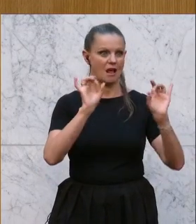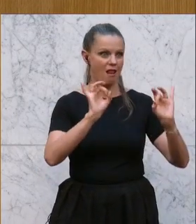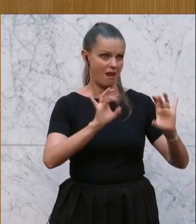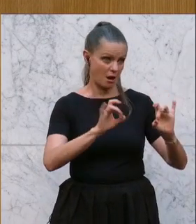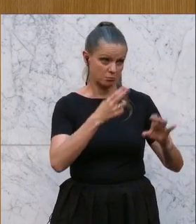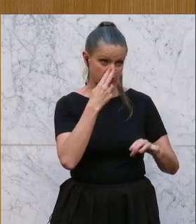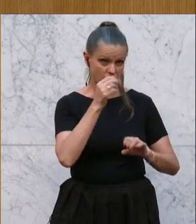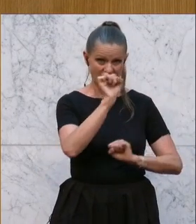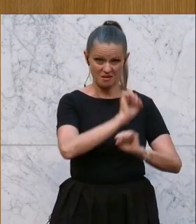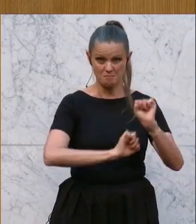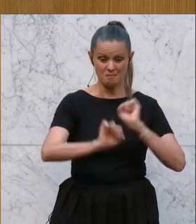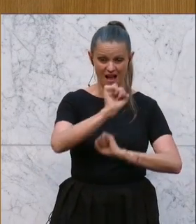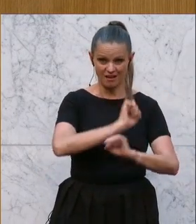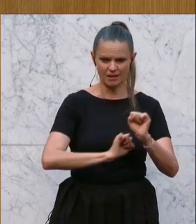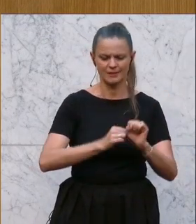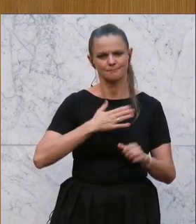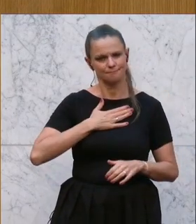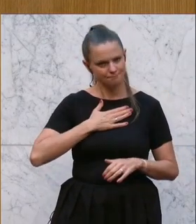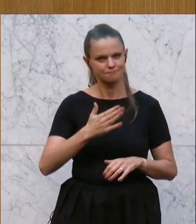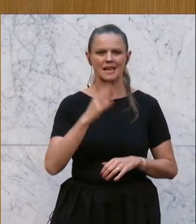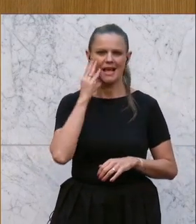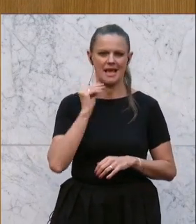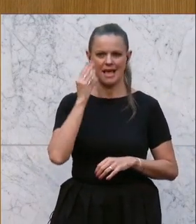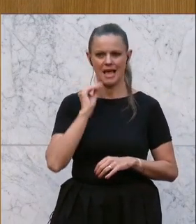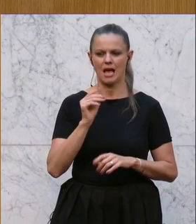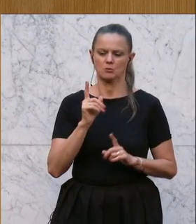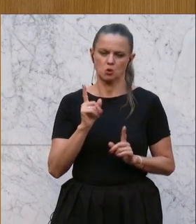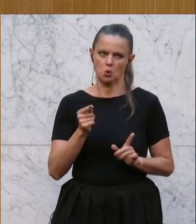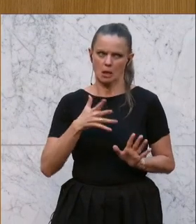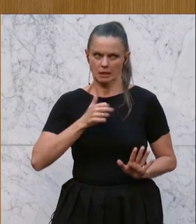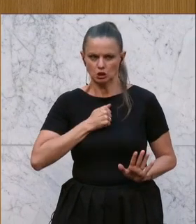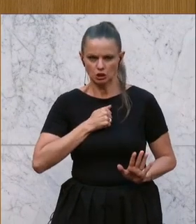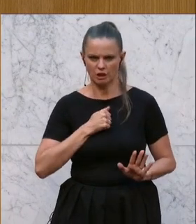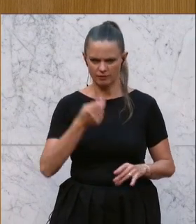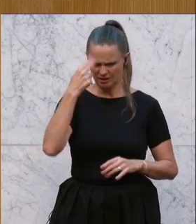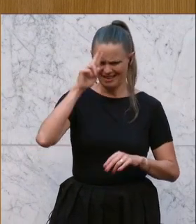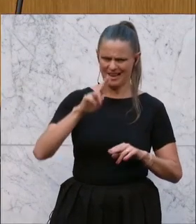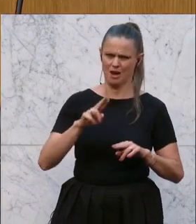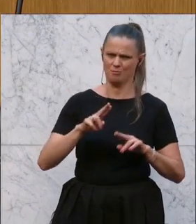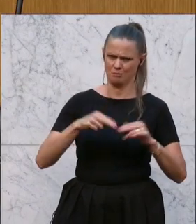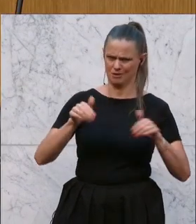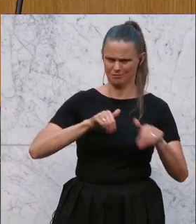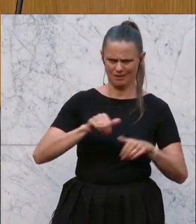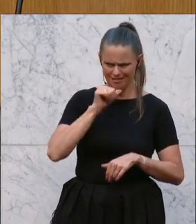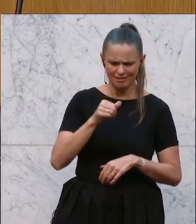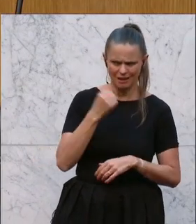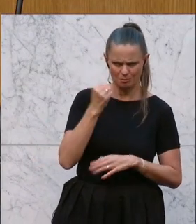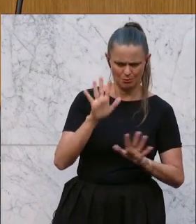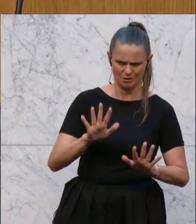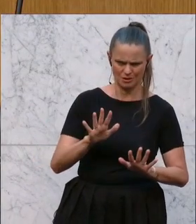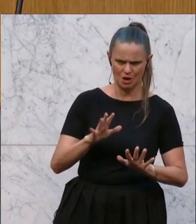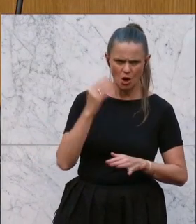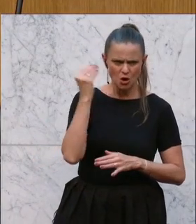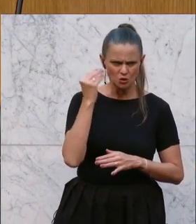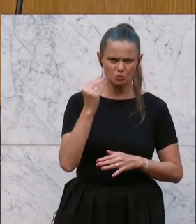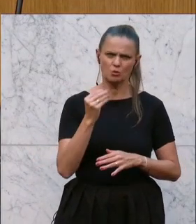Mangelware, trotzdem sollte es sich im Herbst ausgehen. Herr Bundesminister, sind Sie mal nicht böse, aber Schule und Bildungsminister zu sein, das